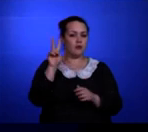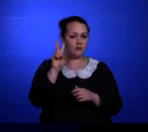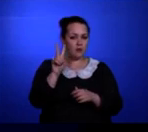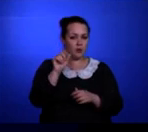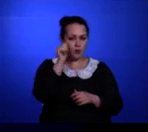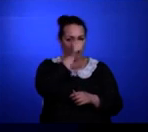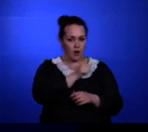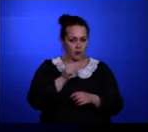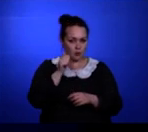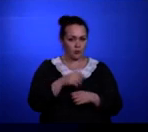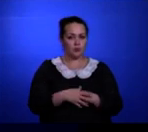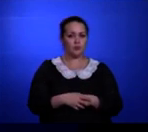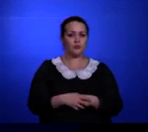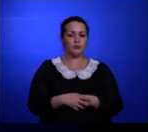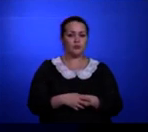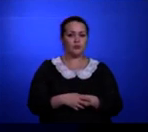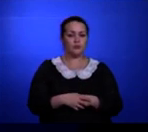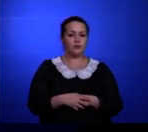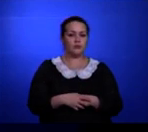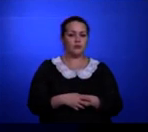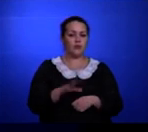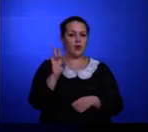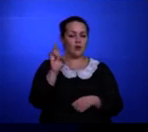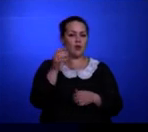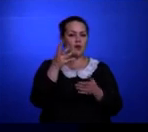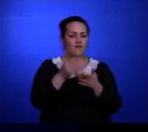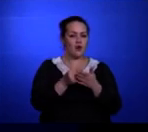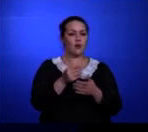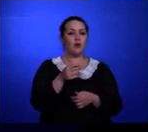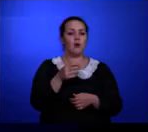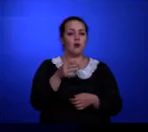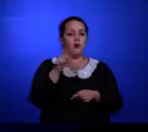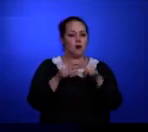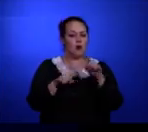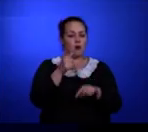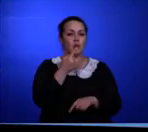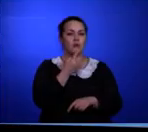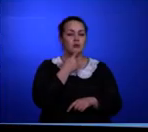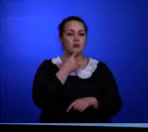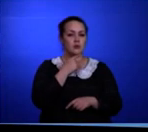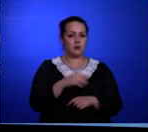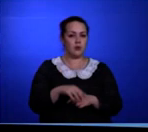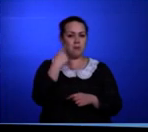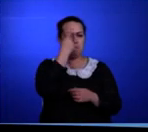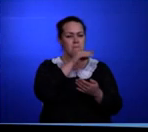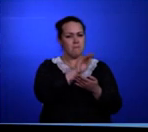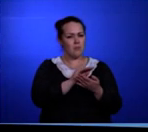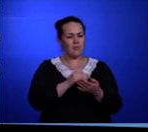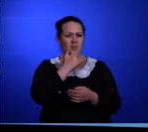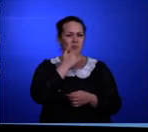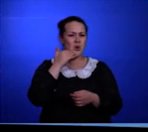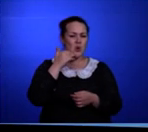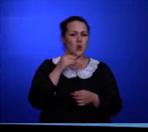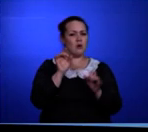году на родном киргизском языке. Писатель издавал многие